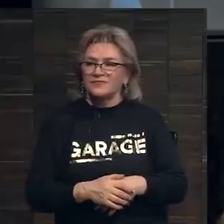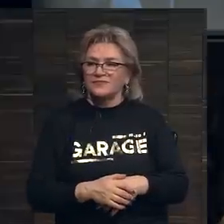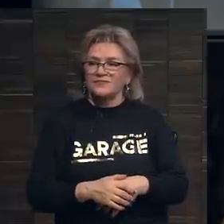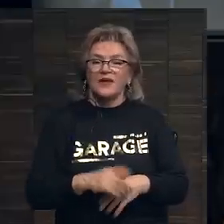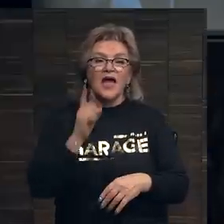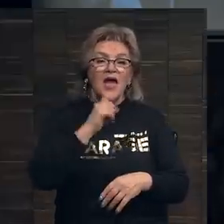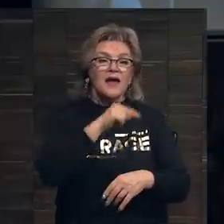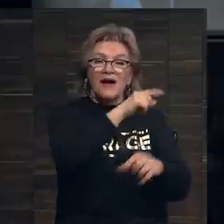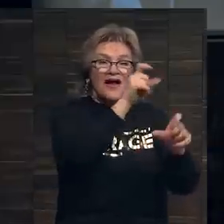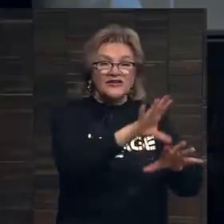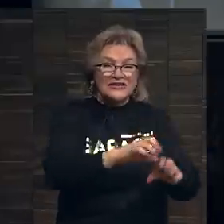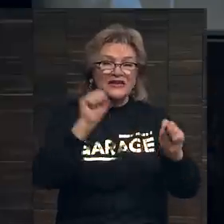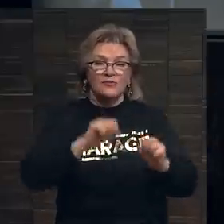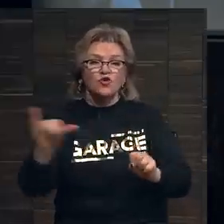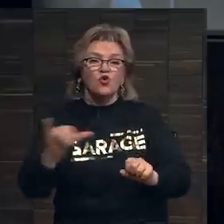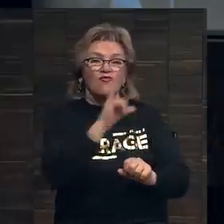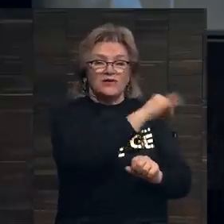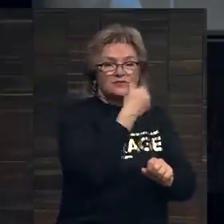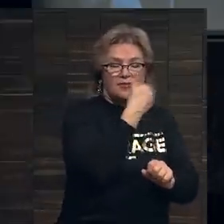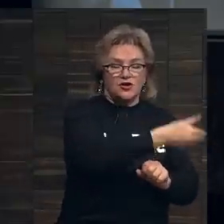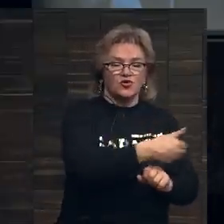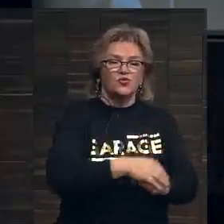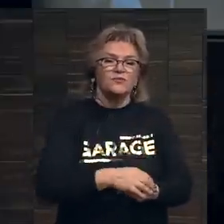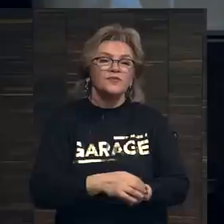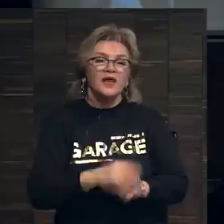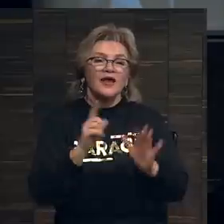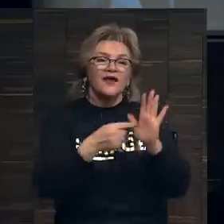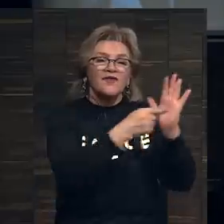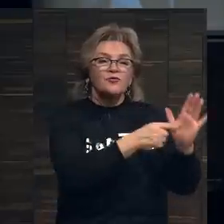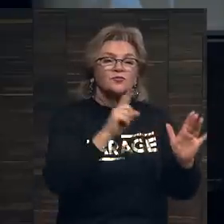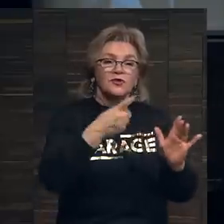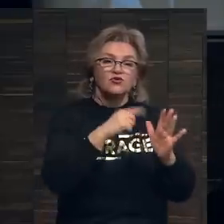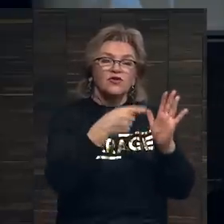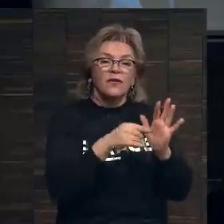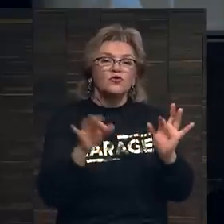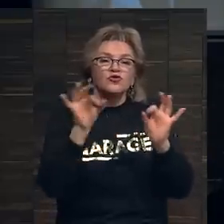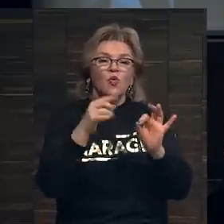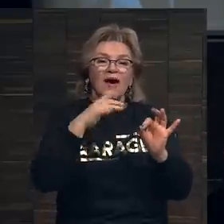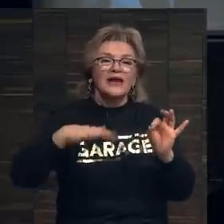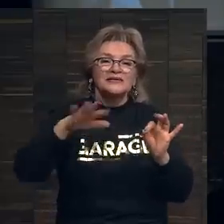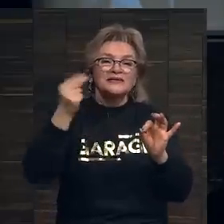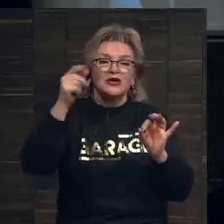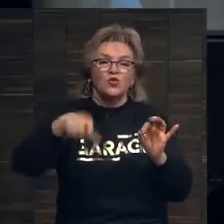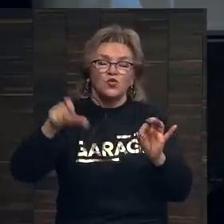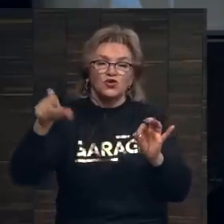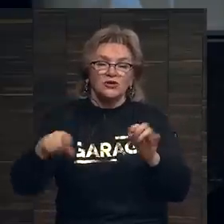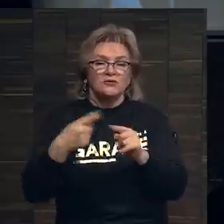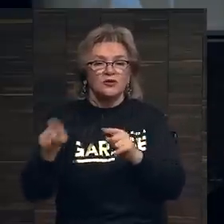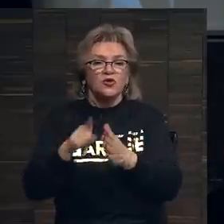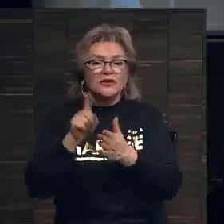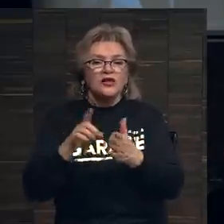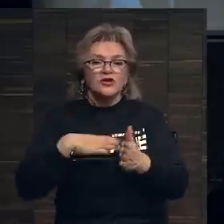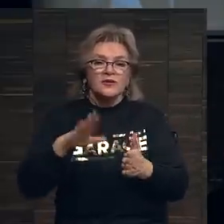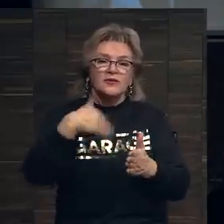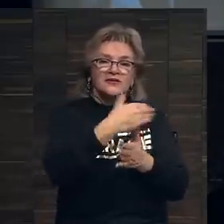Пока вы не сели, можно я еще у вас спрошу вопрос, потому что это вопрос о российских художниках, которые должны